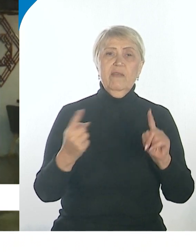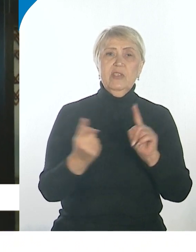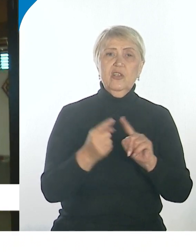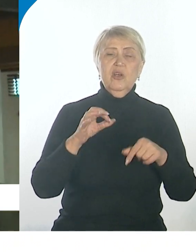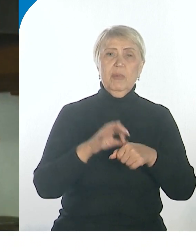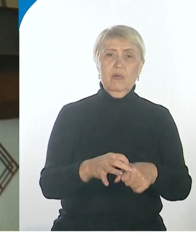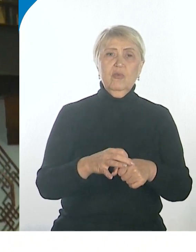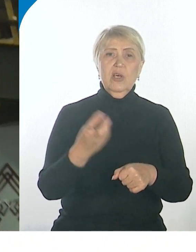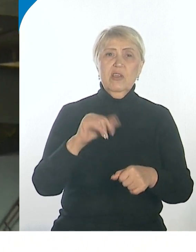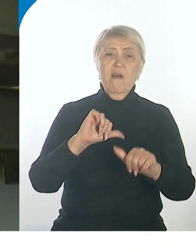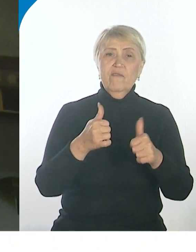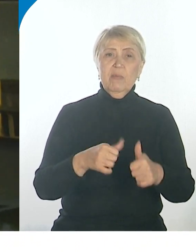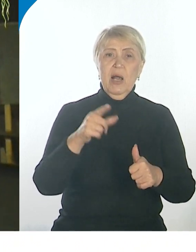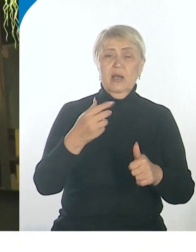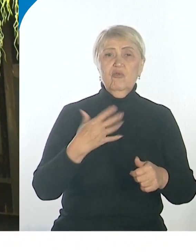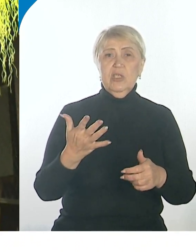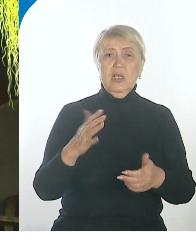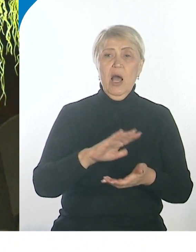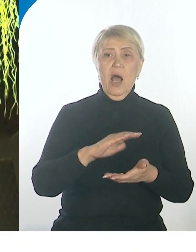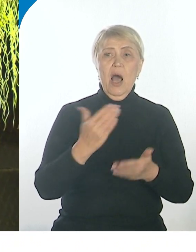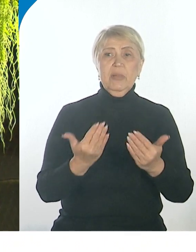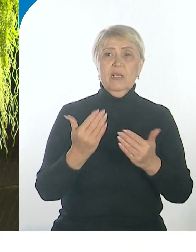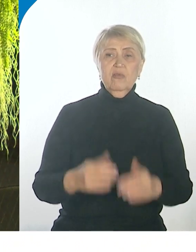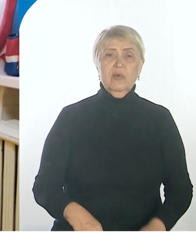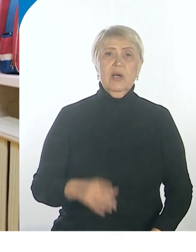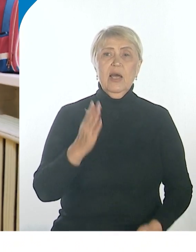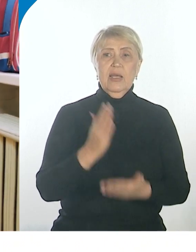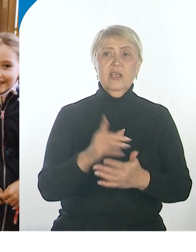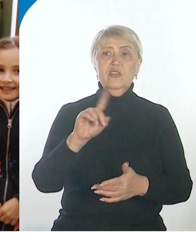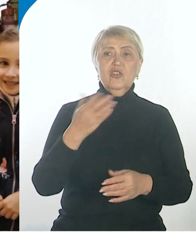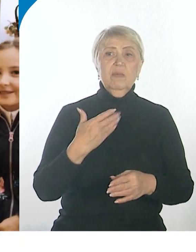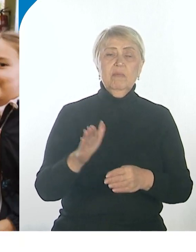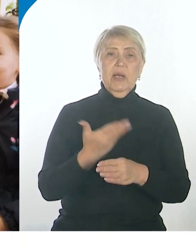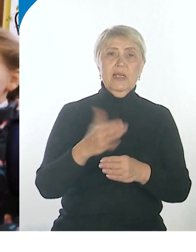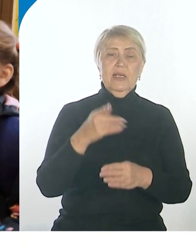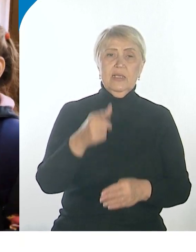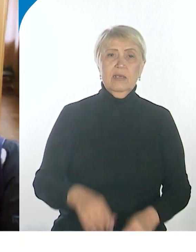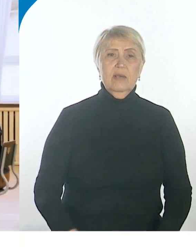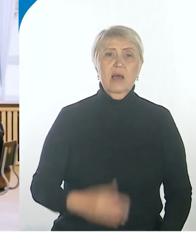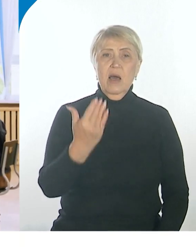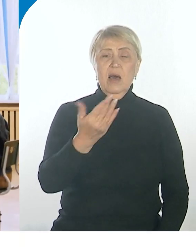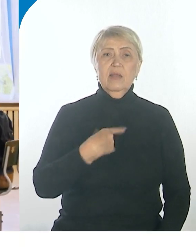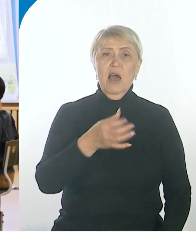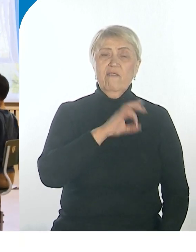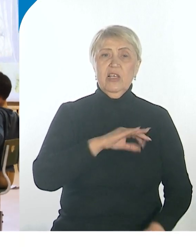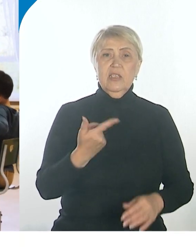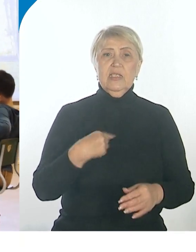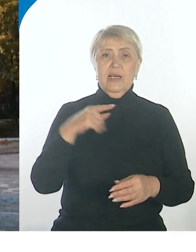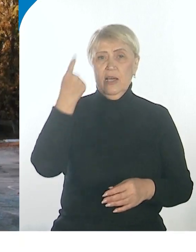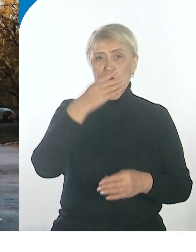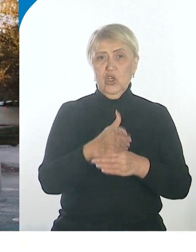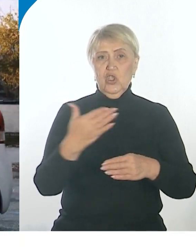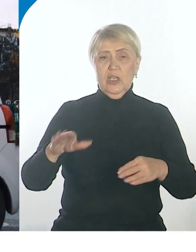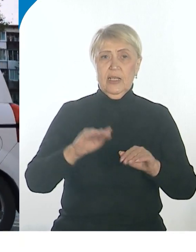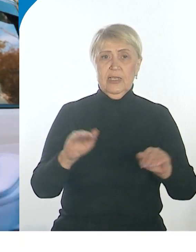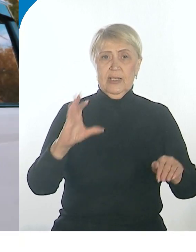неформальной обстановке. Марине Зо есть чем поделиться с начинающими предпринимателями. Она владелица частных детских садов и центров